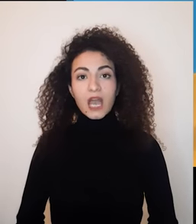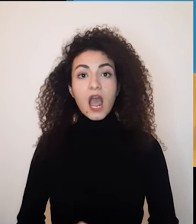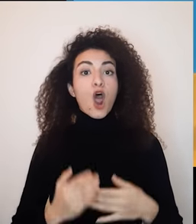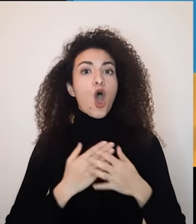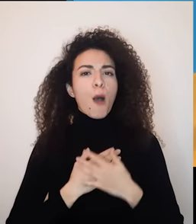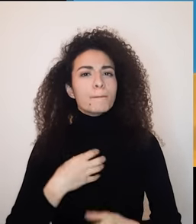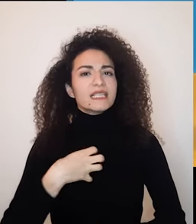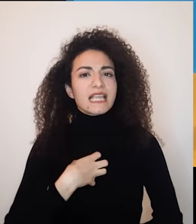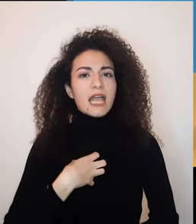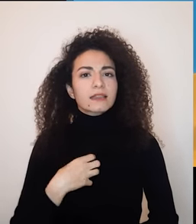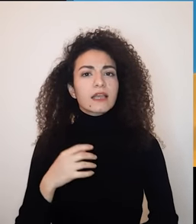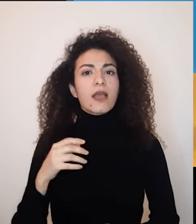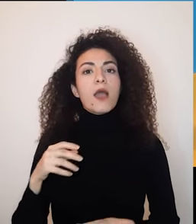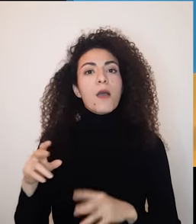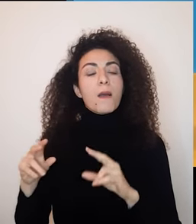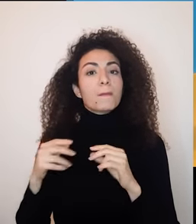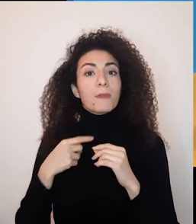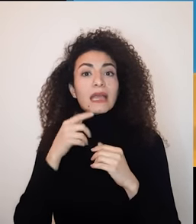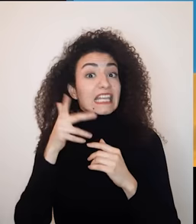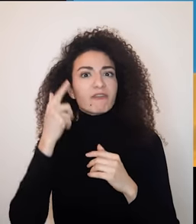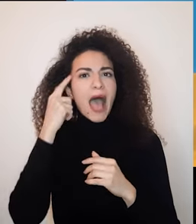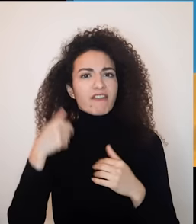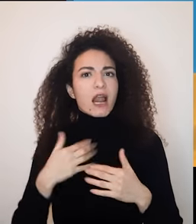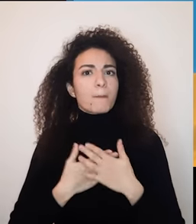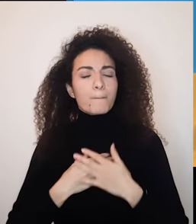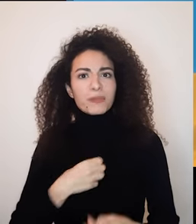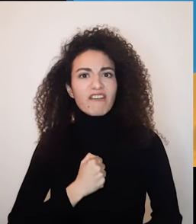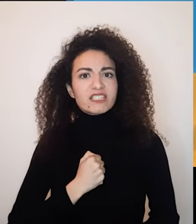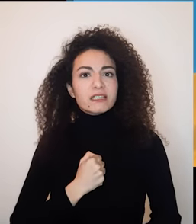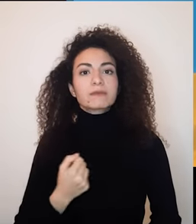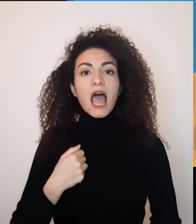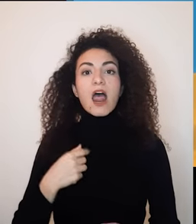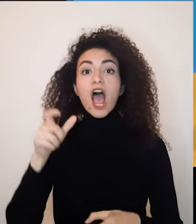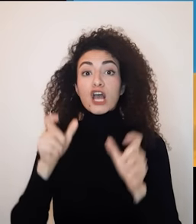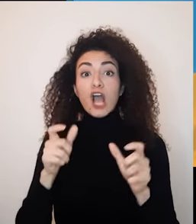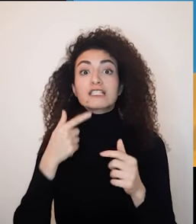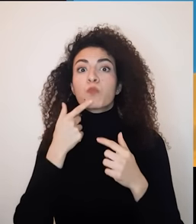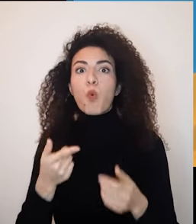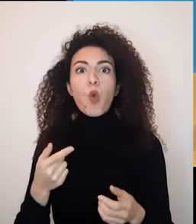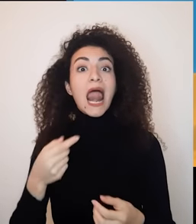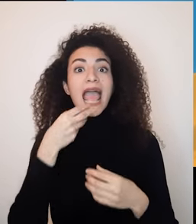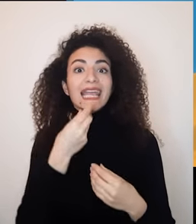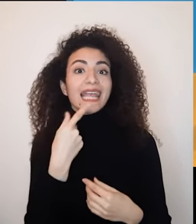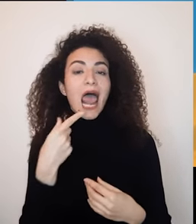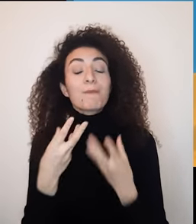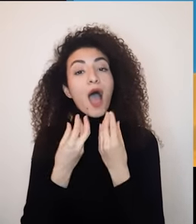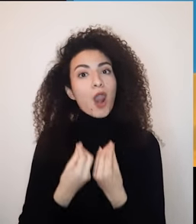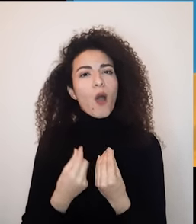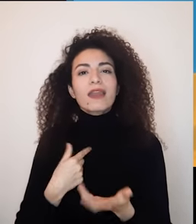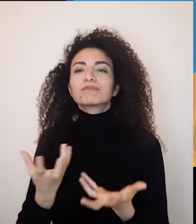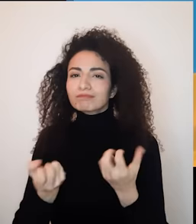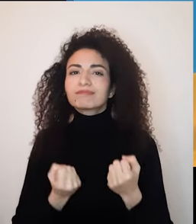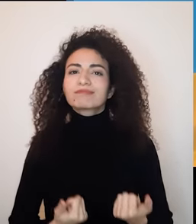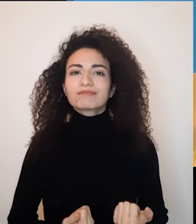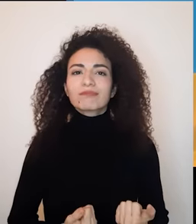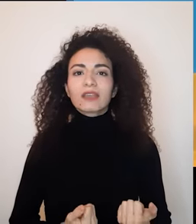حب الذات هي القدرة على استقبال وتقبل الرسائل والمشاعر الإيجابية اللي جاي من الآخر من دون تسخيفة